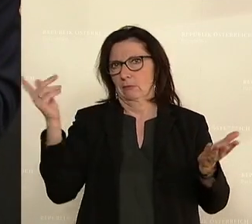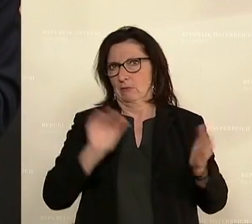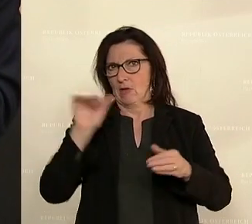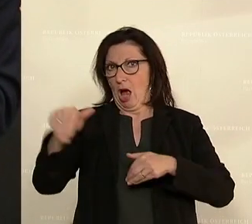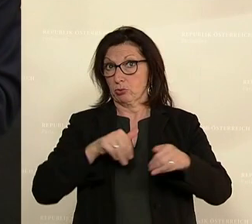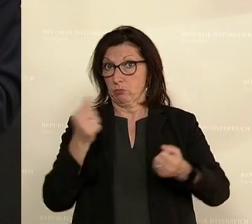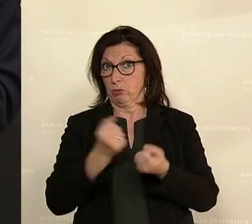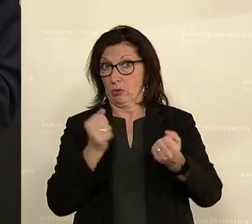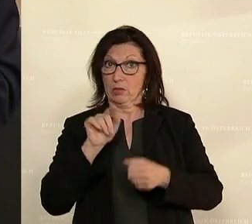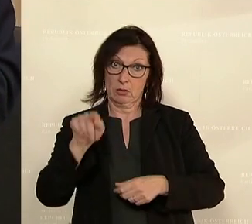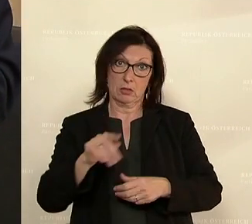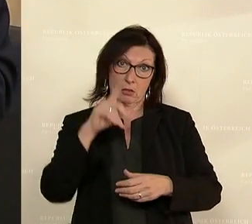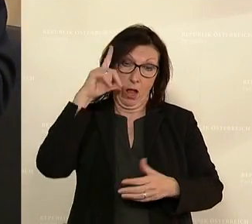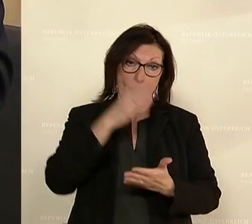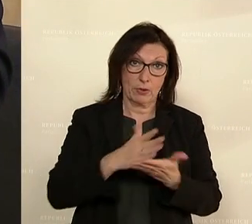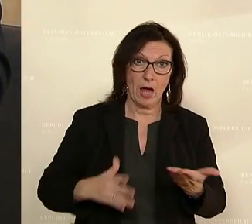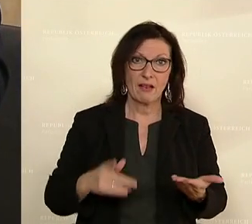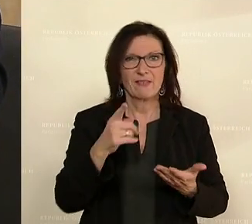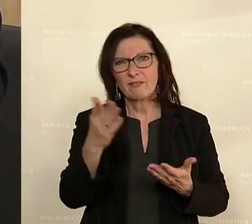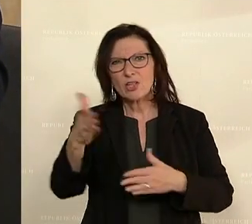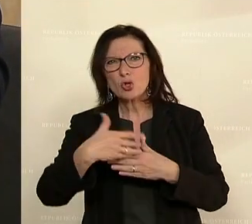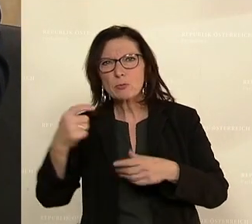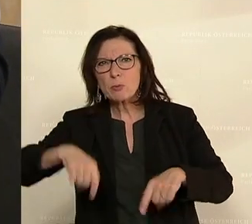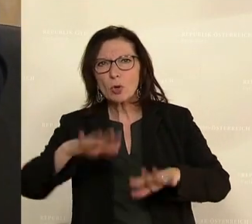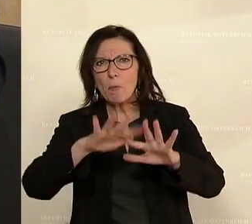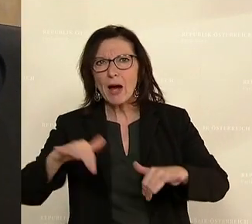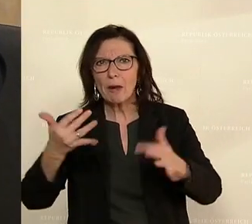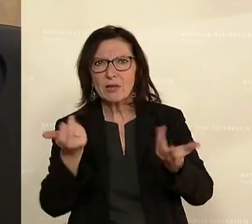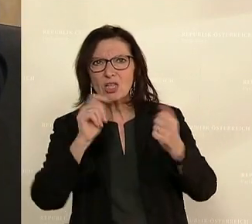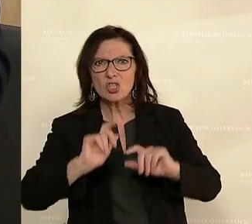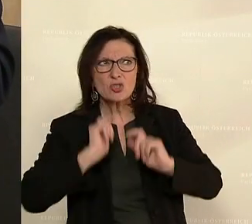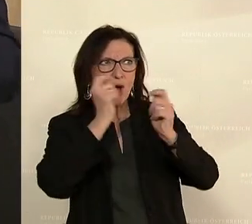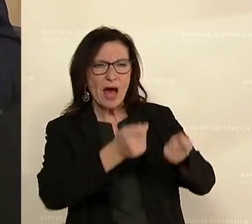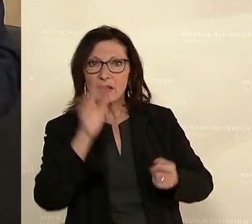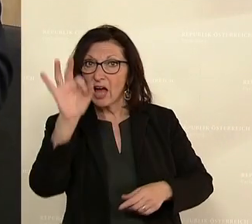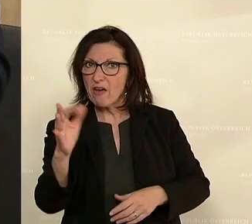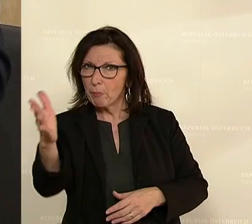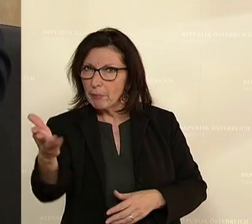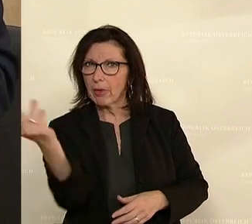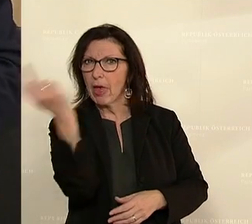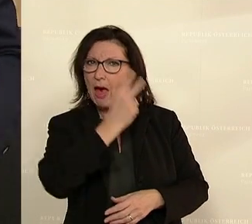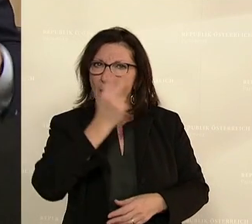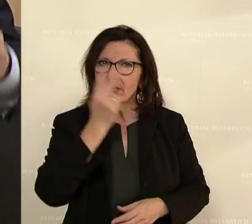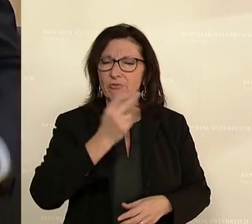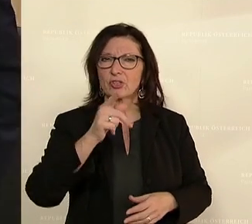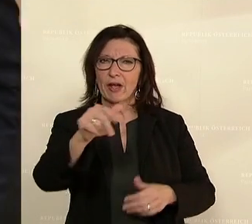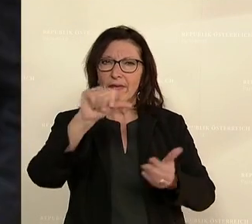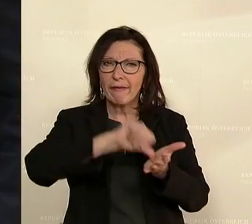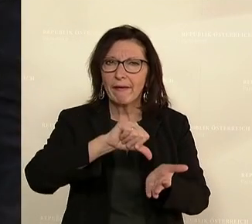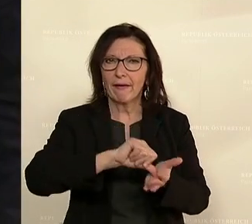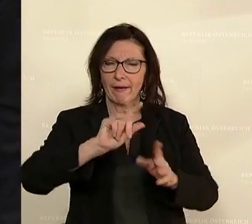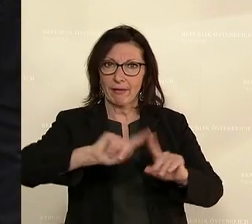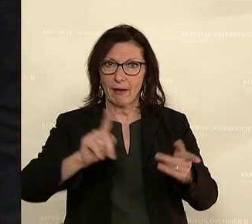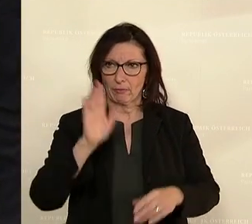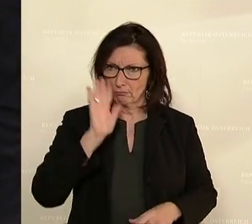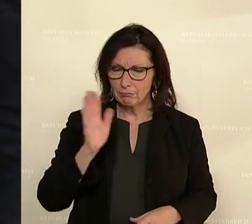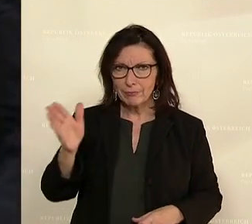Außenpolitik. Wenn Sie Entschließungsanträge hier im Parlament zustimmen, als FPÖ, zum Iran, zu anderen, dann könnte man sagen, mischen